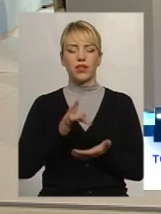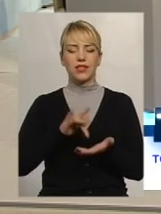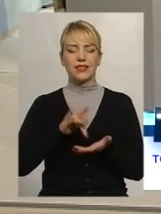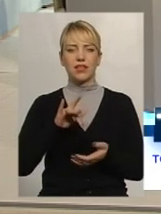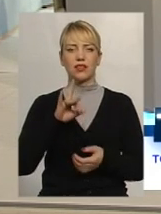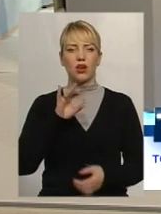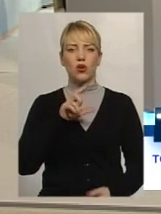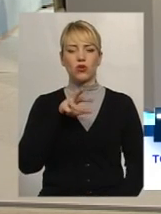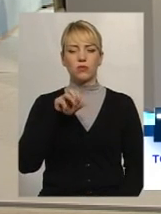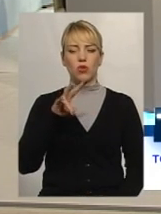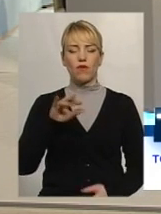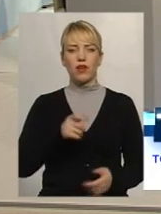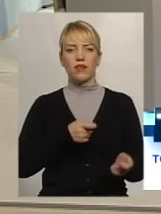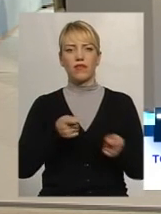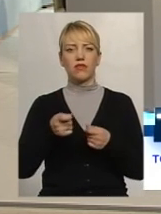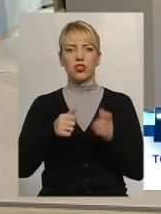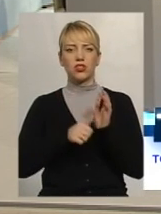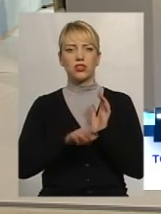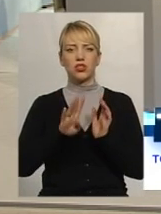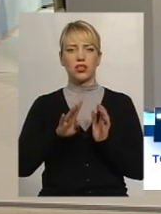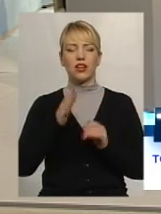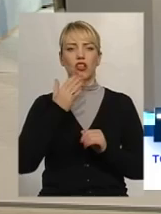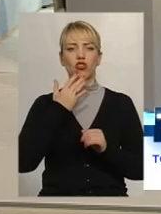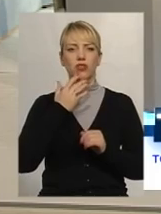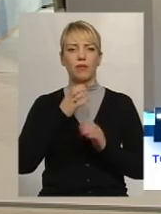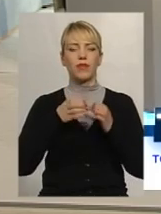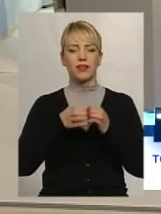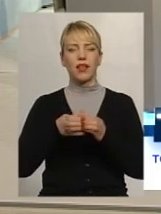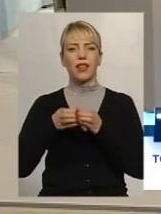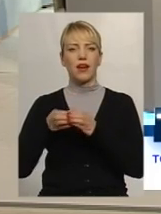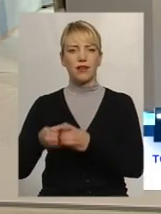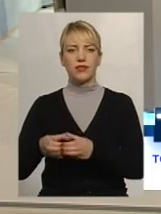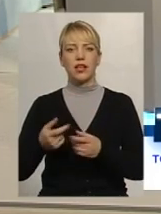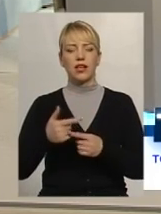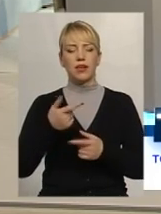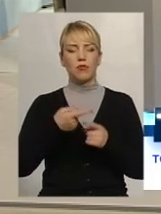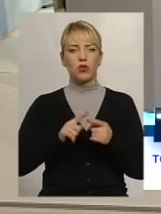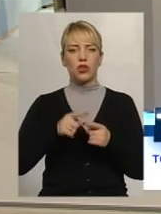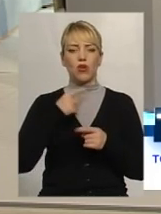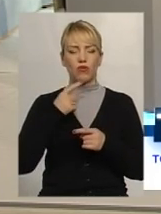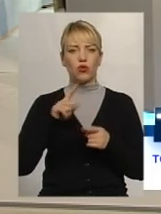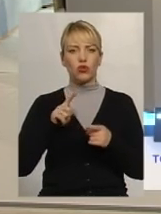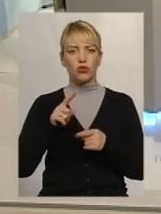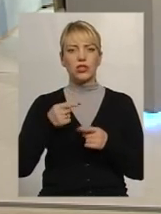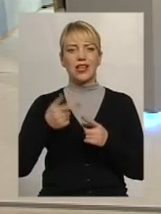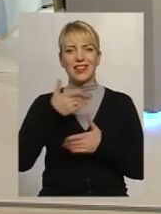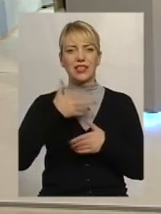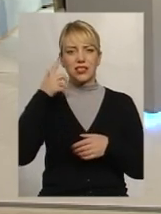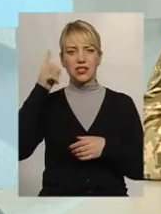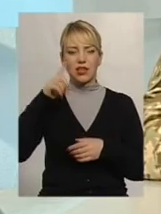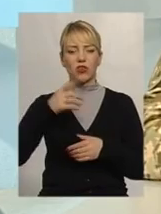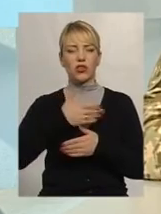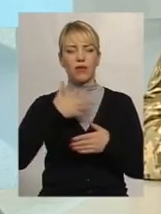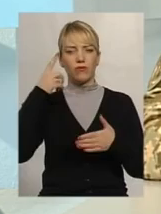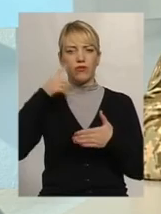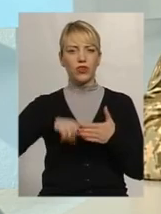64 іноземних делегацій. Це вже про щось говорять, про нас знають, нам вірять, до